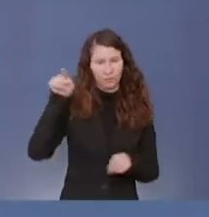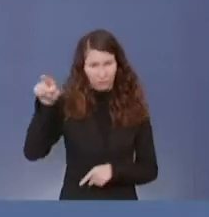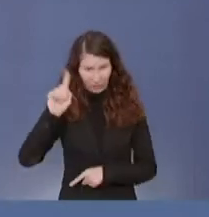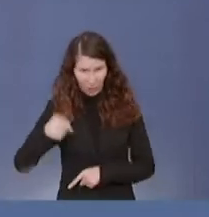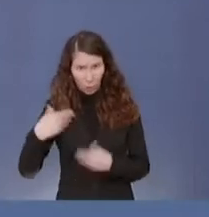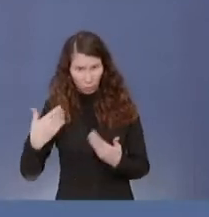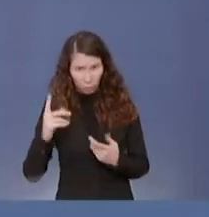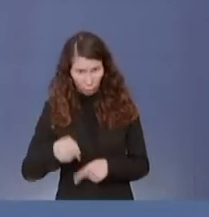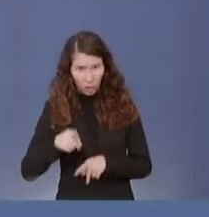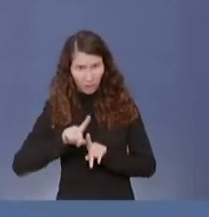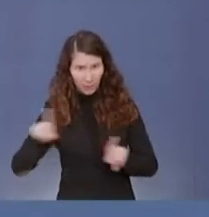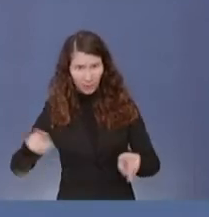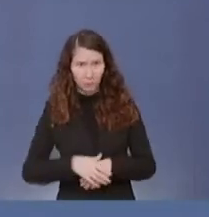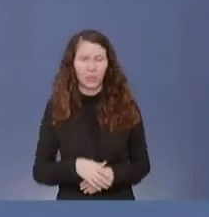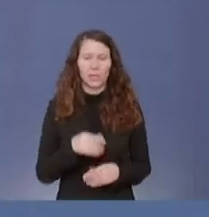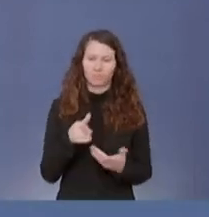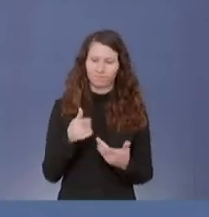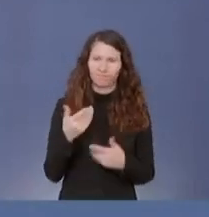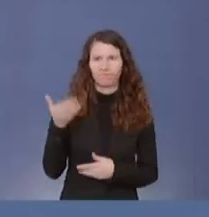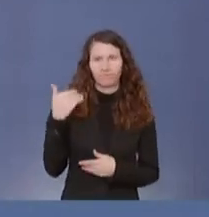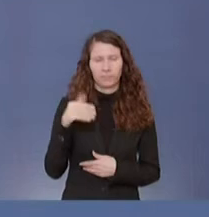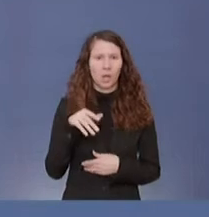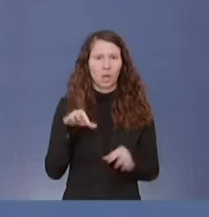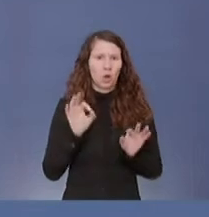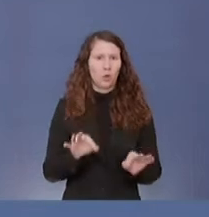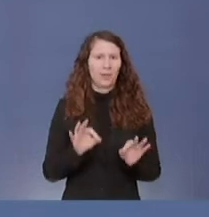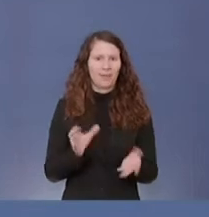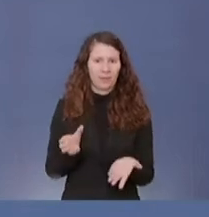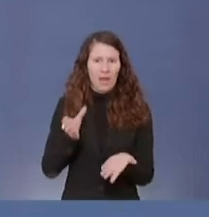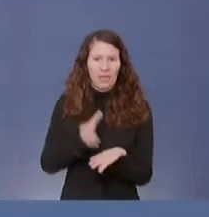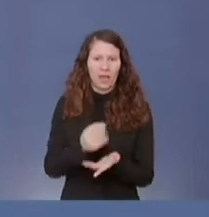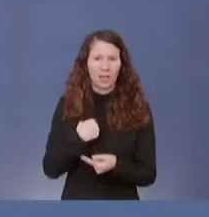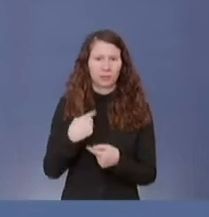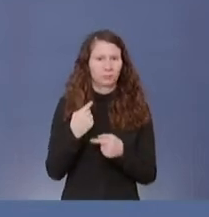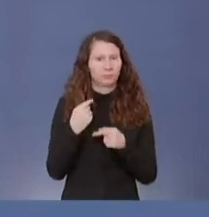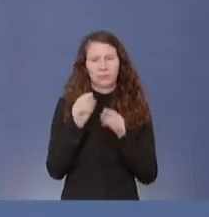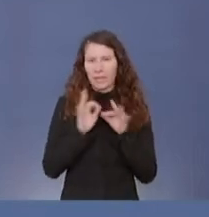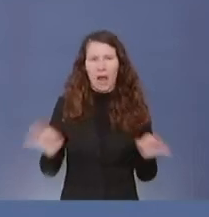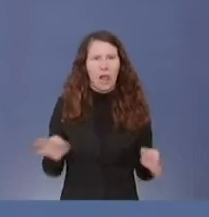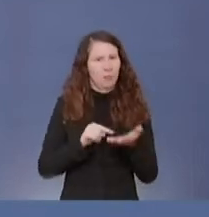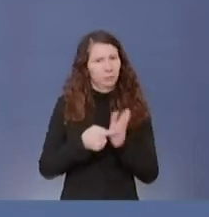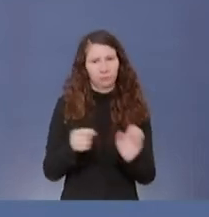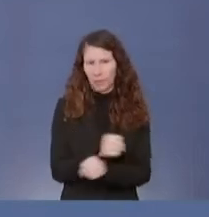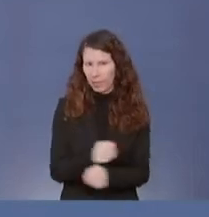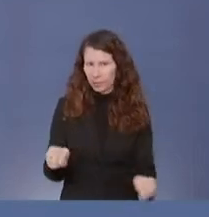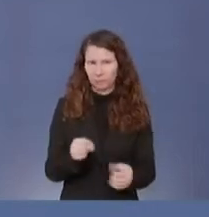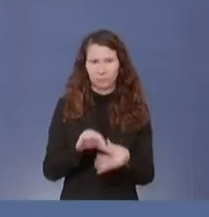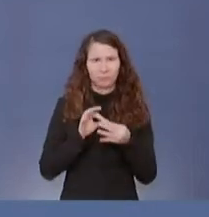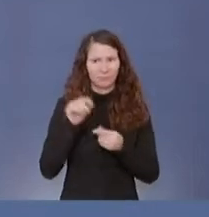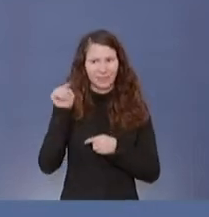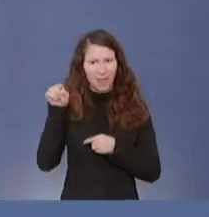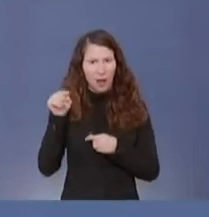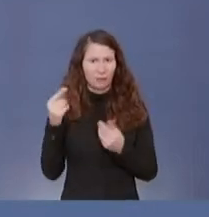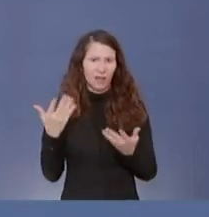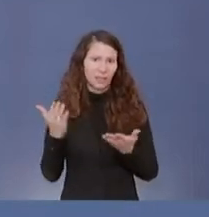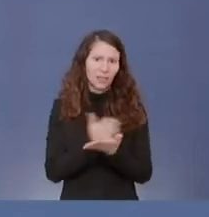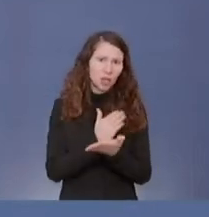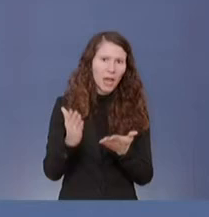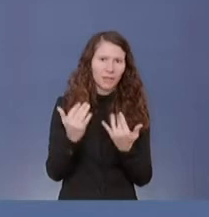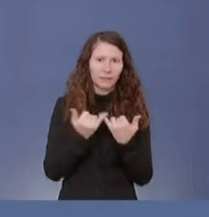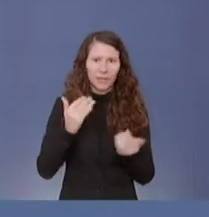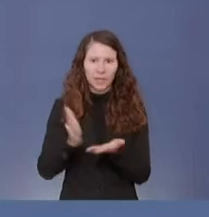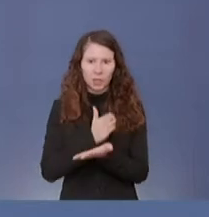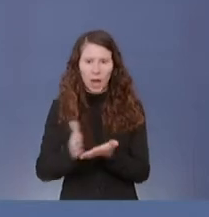einmal kann ich Ihnen zu dem konkreten Einsatz keine Angaben machen. Also auch über die Entscheidungsprozesse, die dort stattgefunden haben,